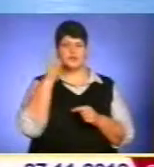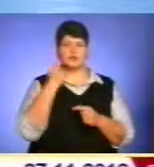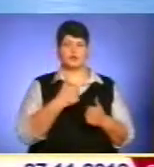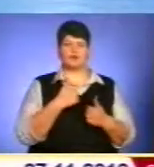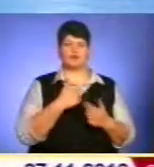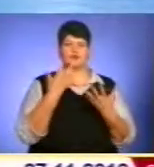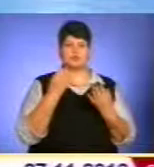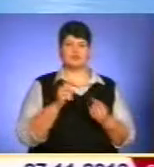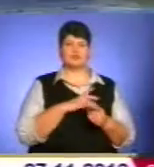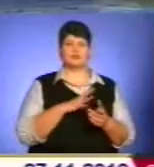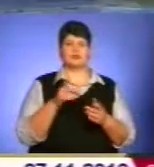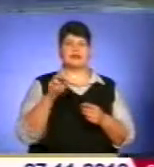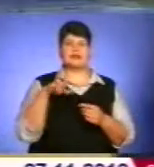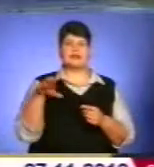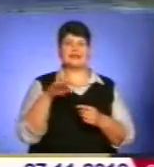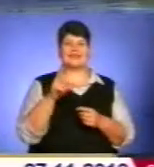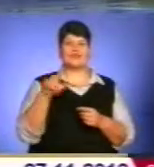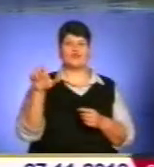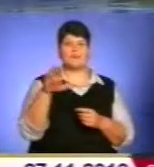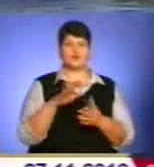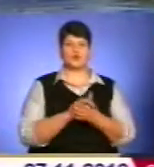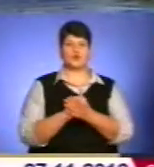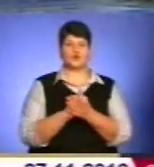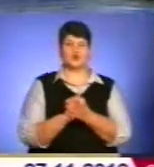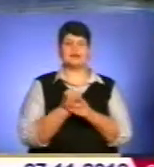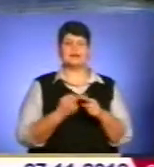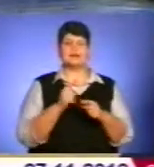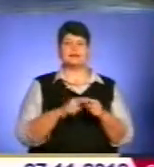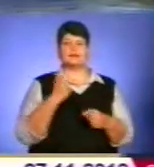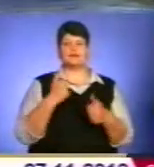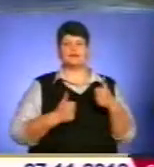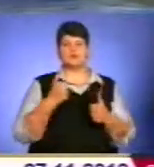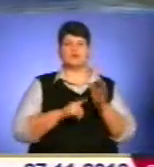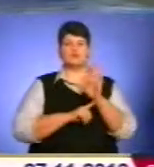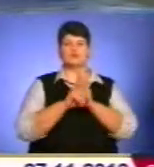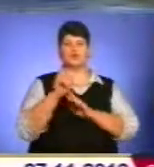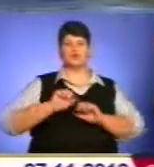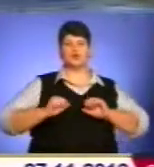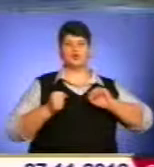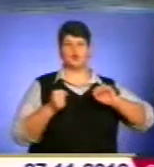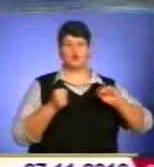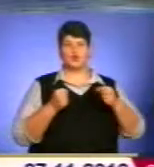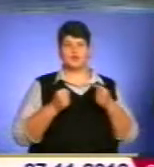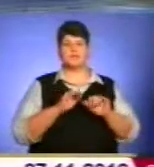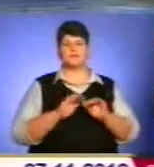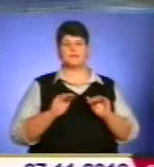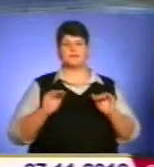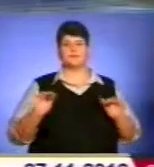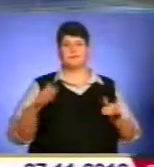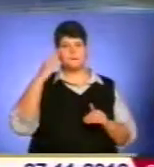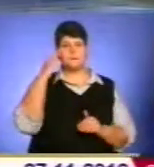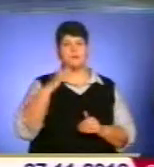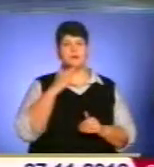Європейського Союзу. Цей турнір започаткували друзі та колеги та учні батька